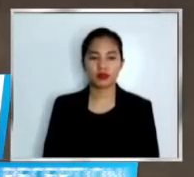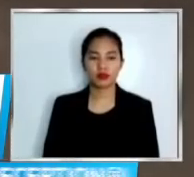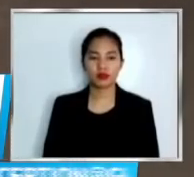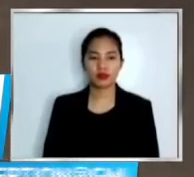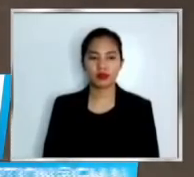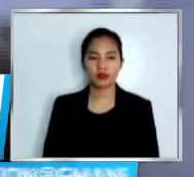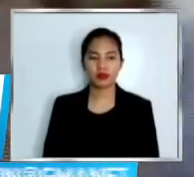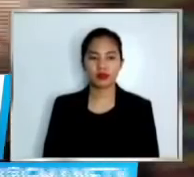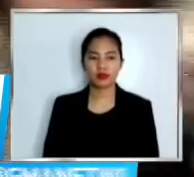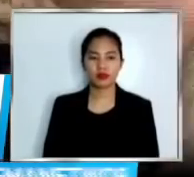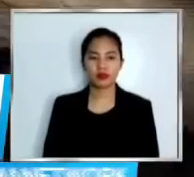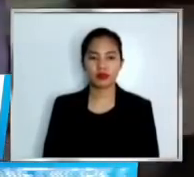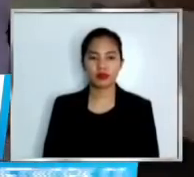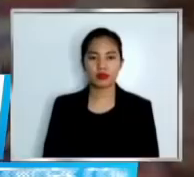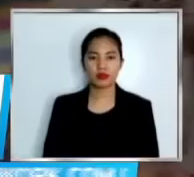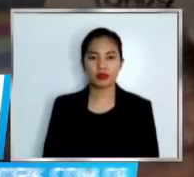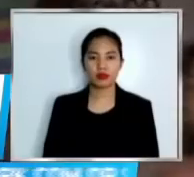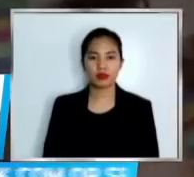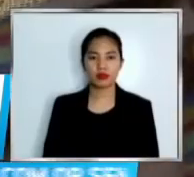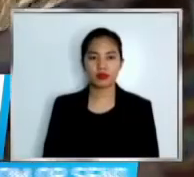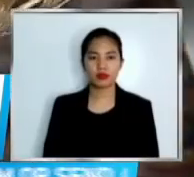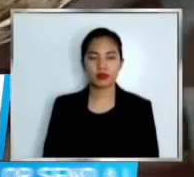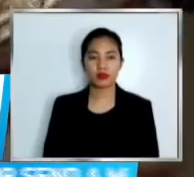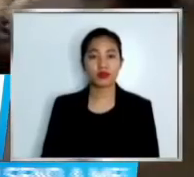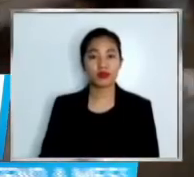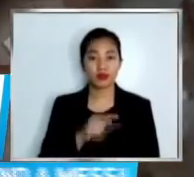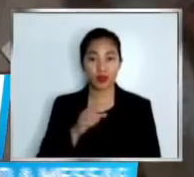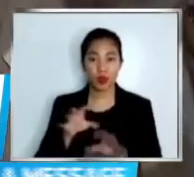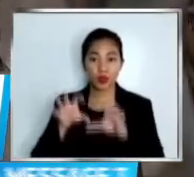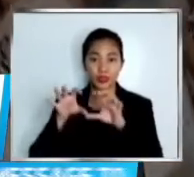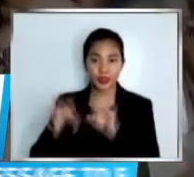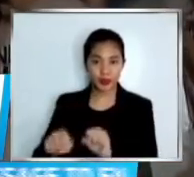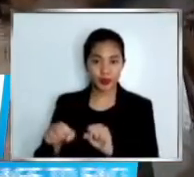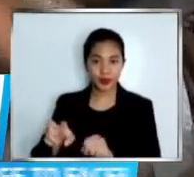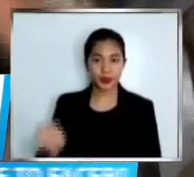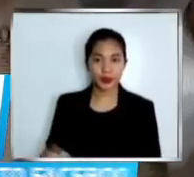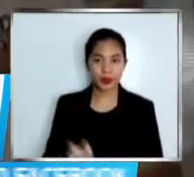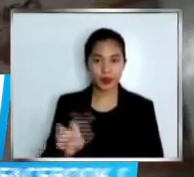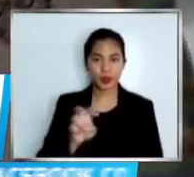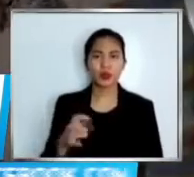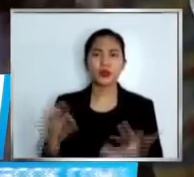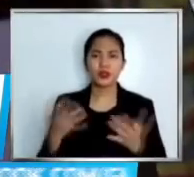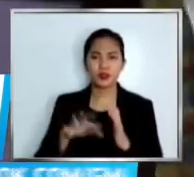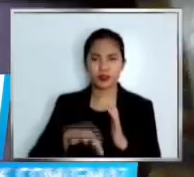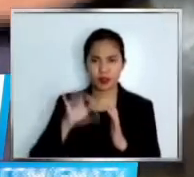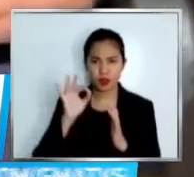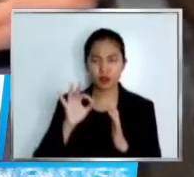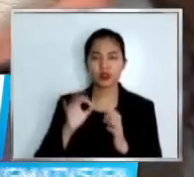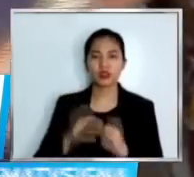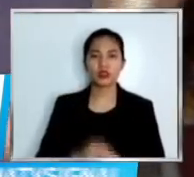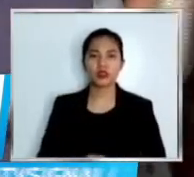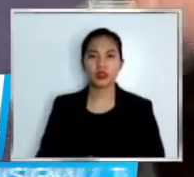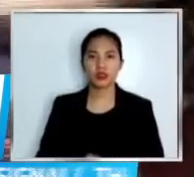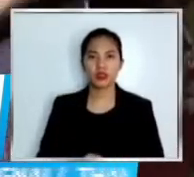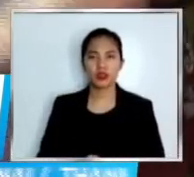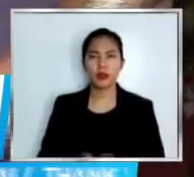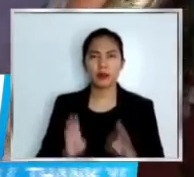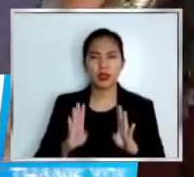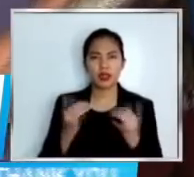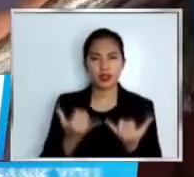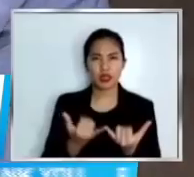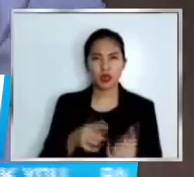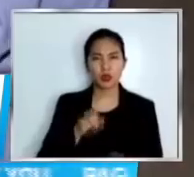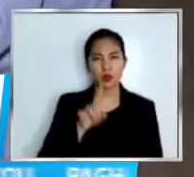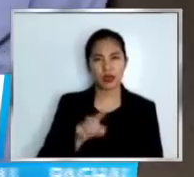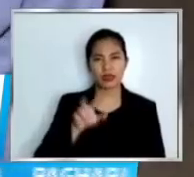Walang takot daw na hinuli ni Roderick ang sawa na ito na nakita niya sa Estero de Maypajo, malapit sa barangay 135 Tondo, Maynila,